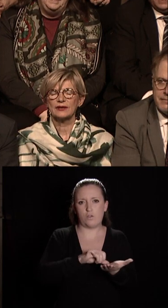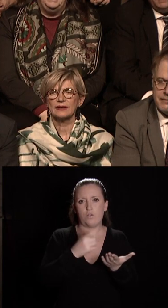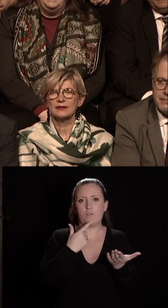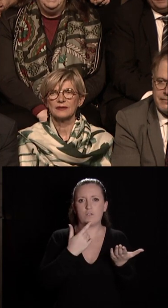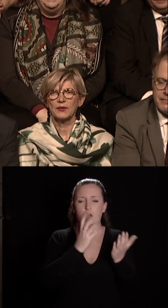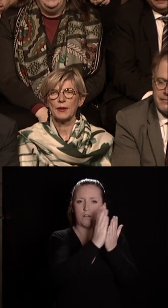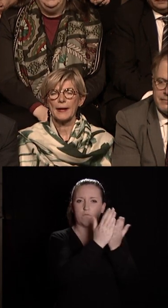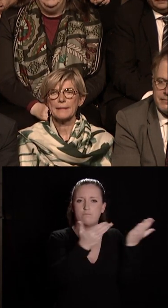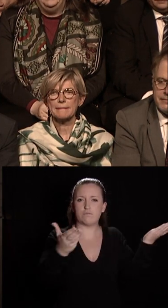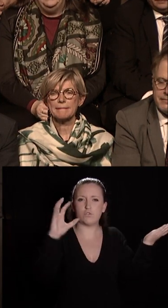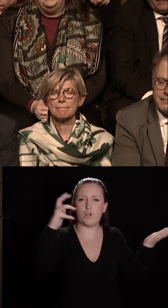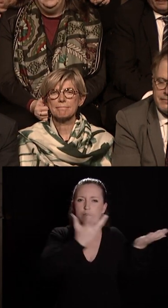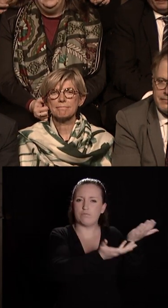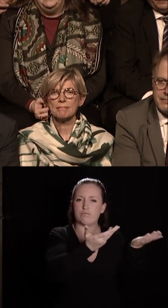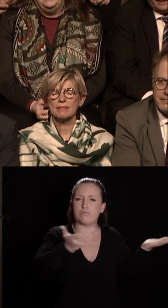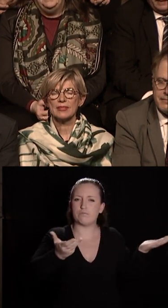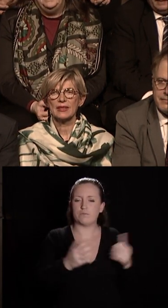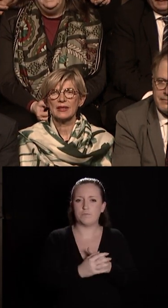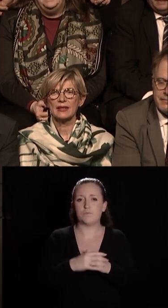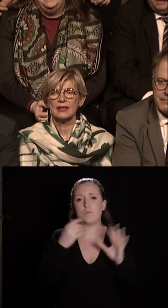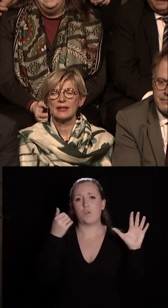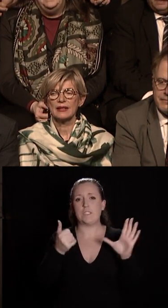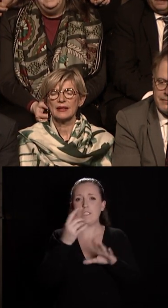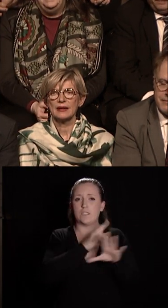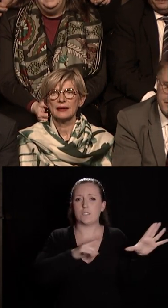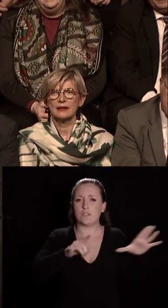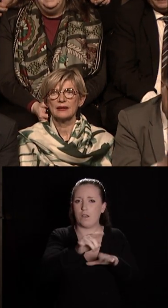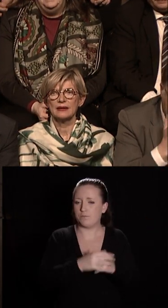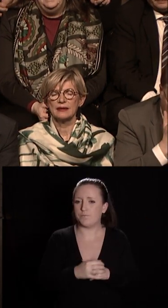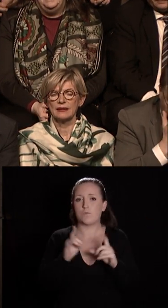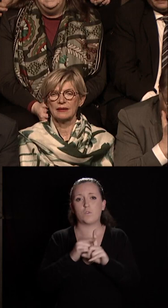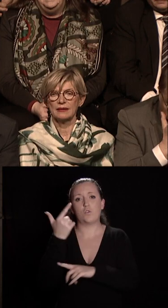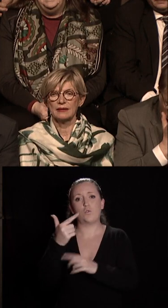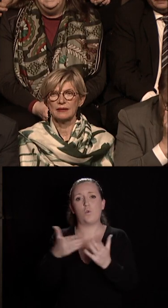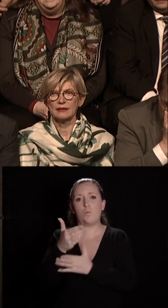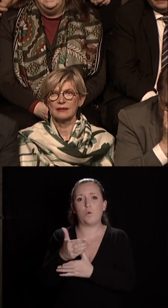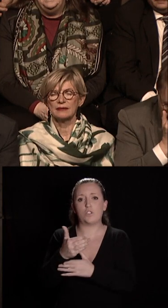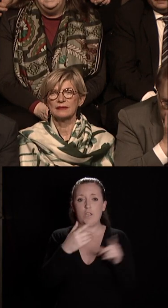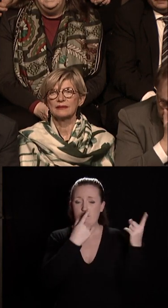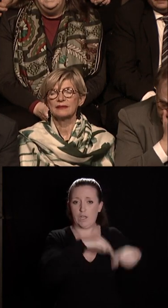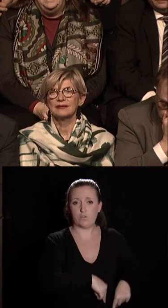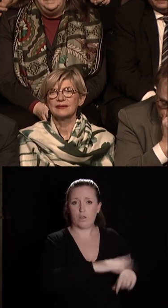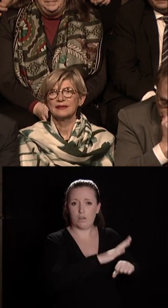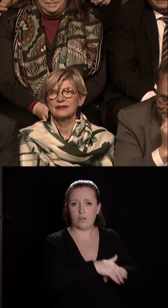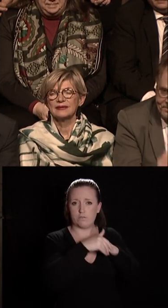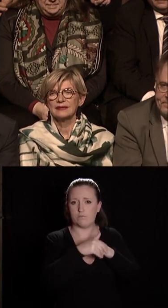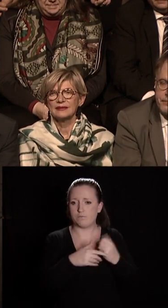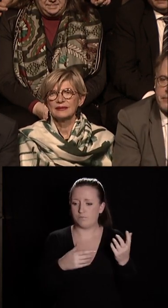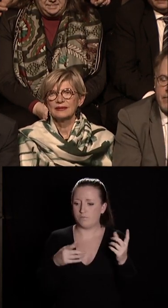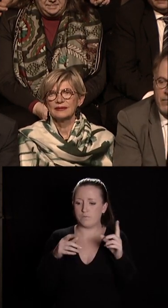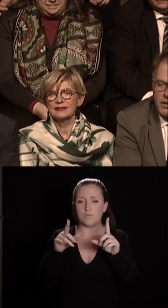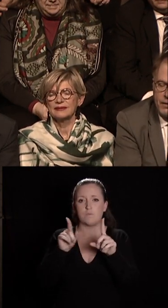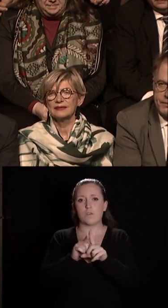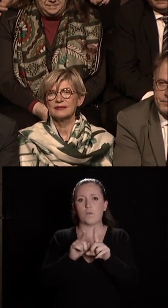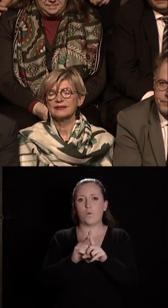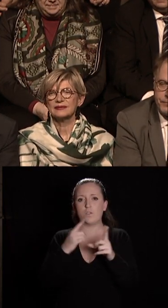photovoltaïque de 10 hectares. Nous sommes prêts à engager deux autres projets innovants. L'État nous accompagne et le sait. L'une concernant une unité de